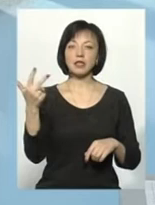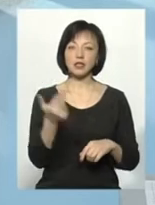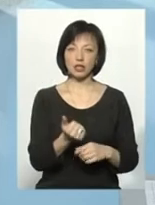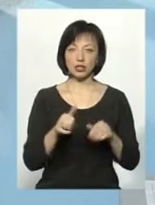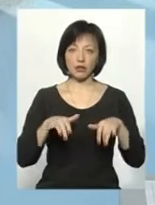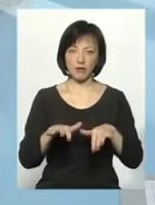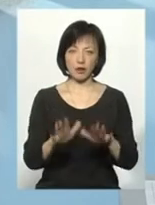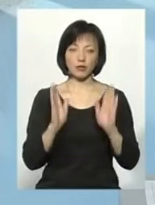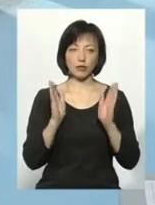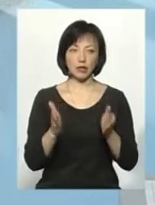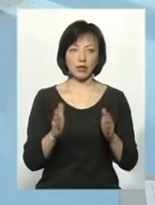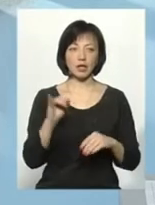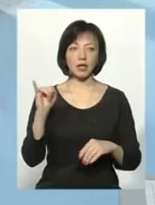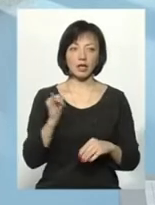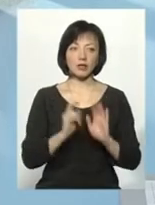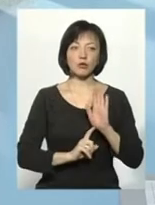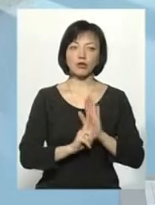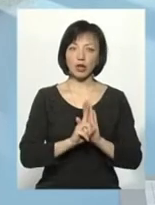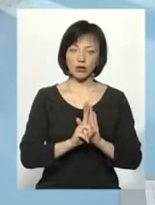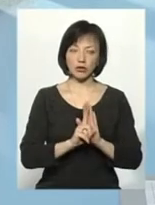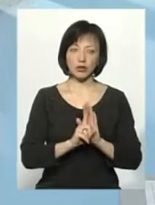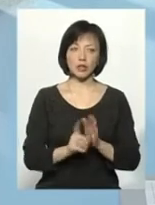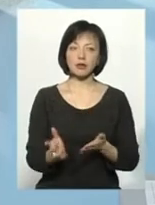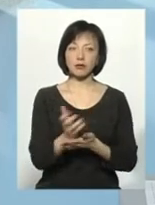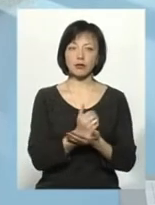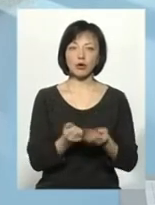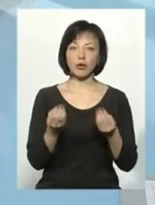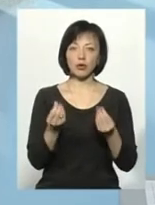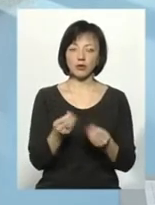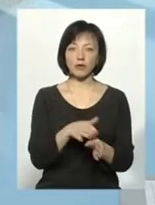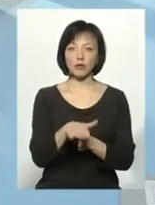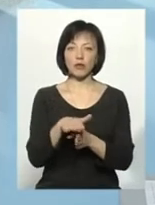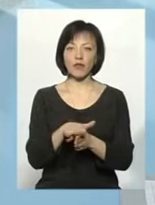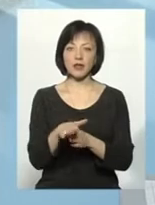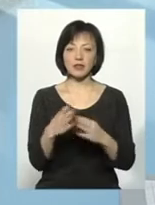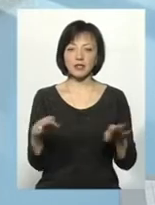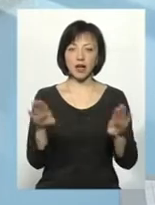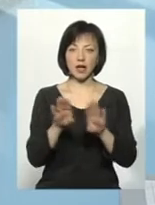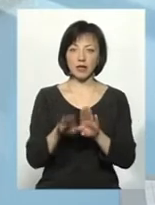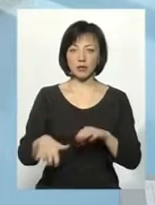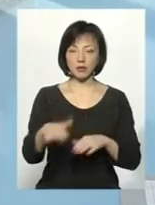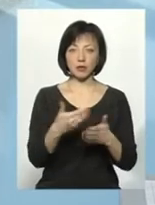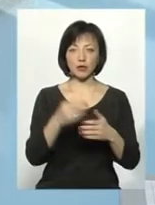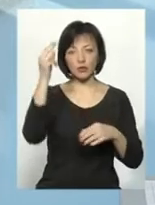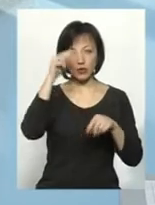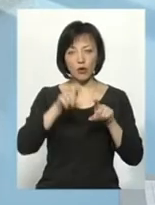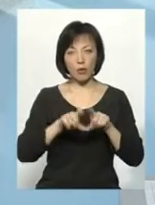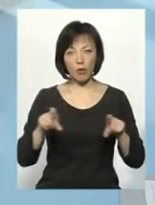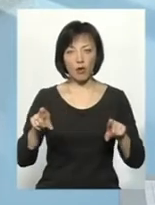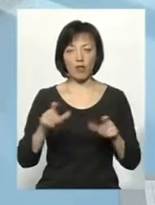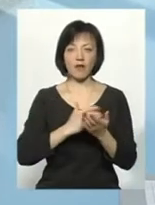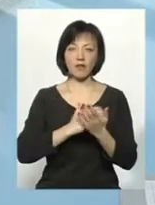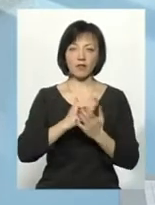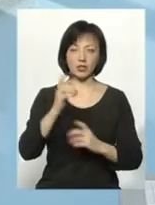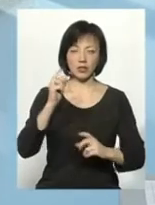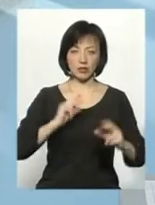триватиме. І спочатку збір коштів відбуватиметься в закритих приміщеннях. Тобто в школах, в вищих